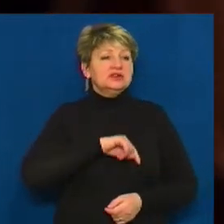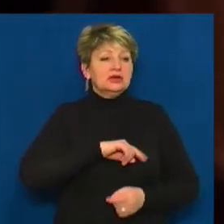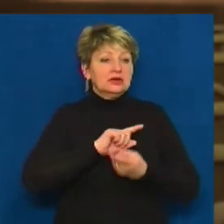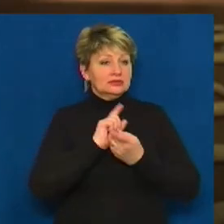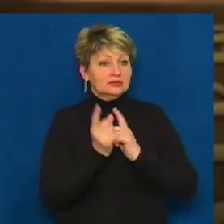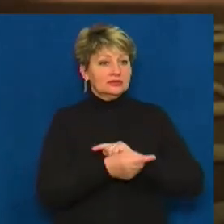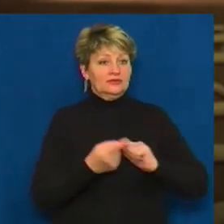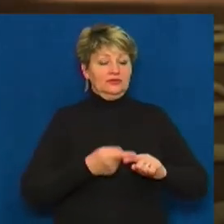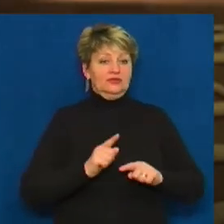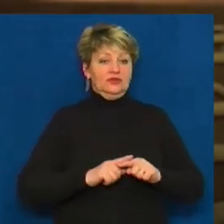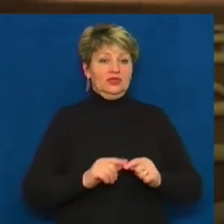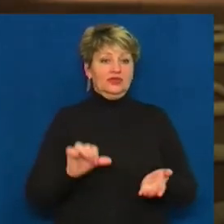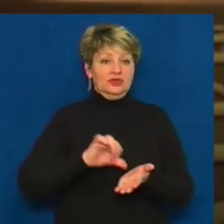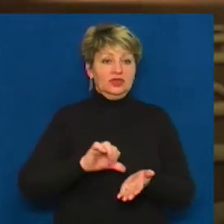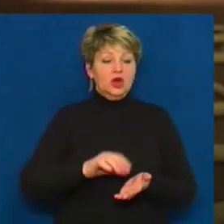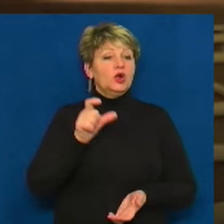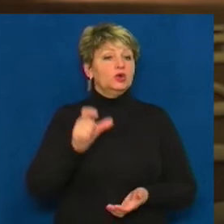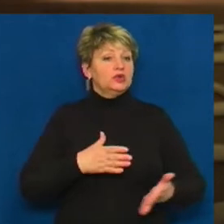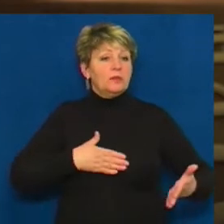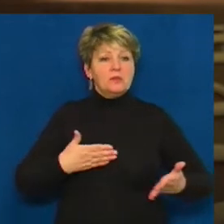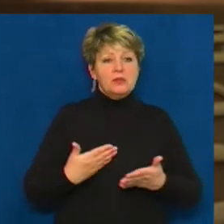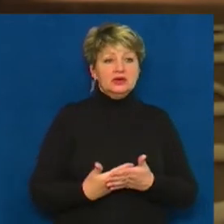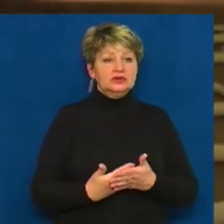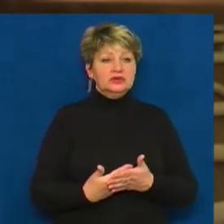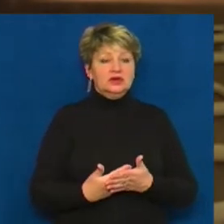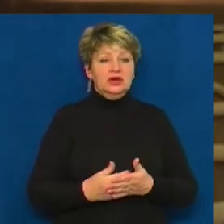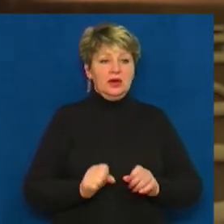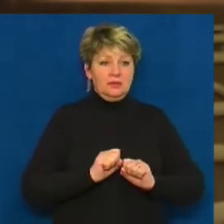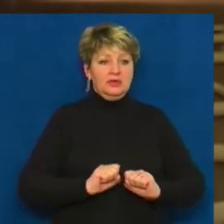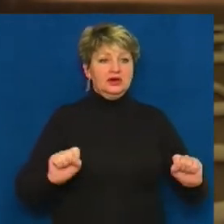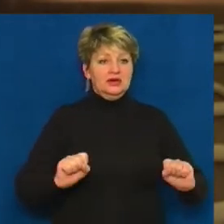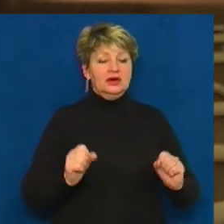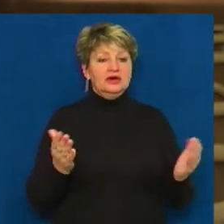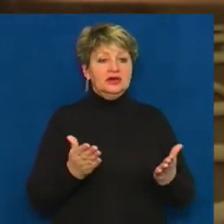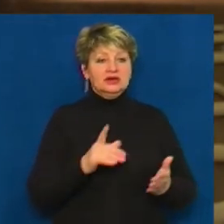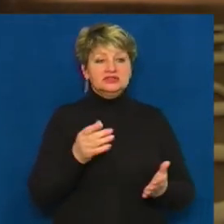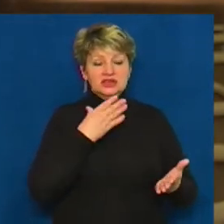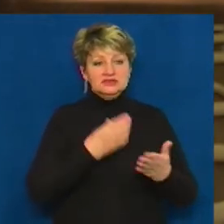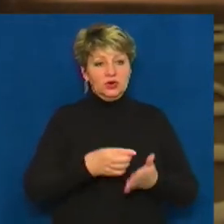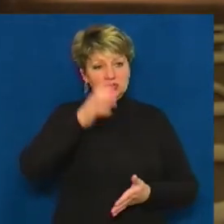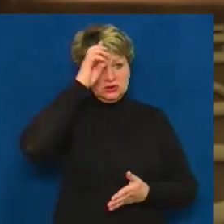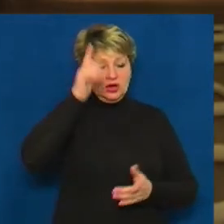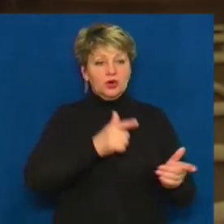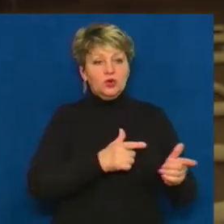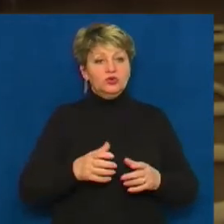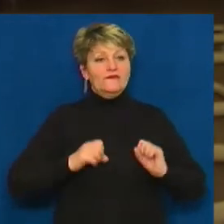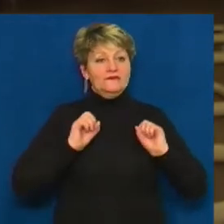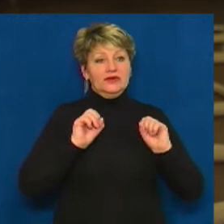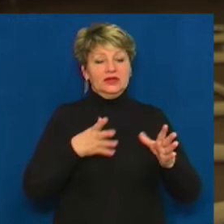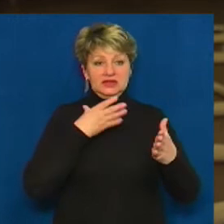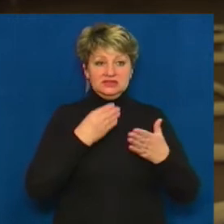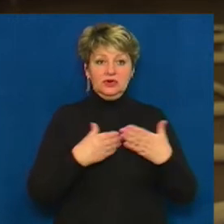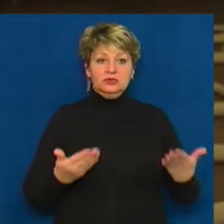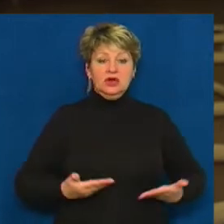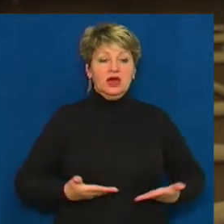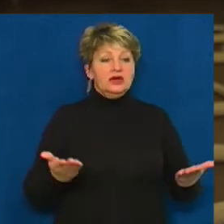цю роль. Людина патріот, людина, яка за свою батьківщину, за свою державу готова віддати своє життя, яка ніколи